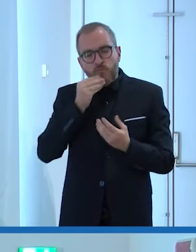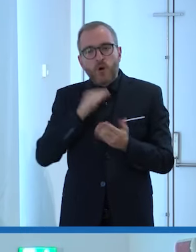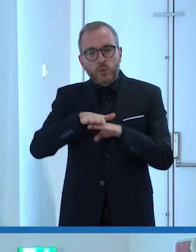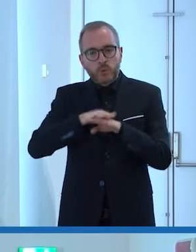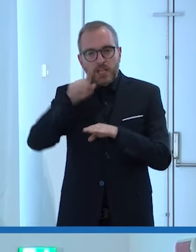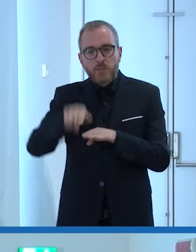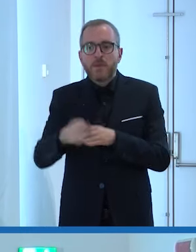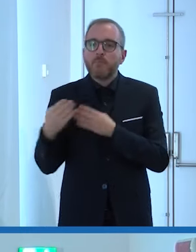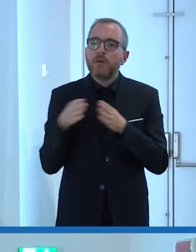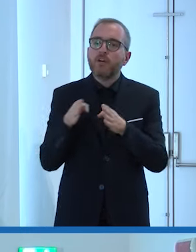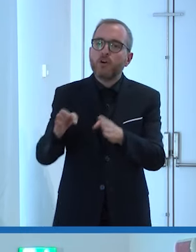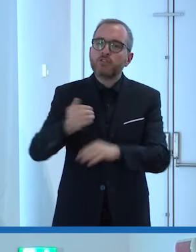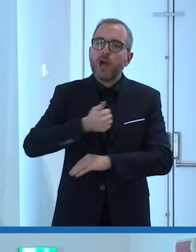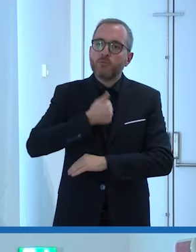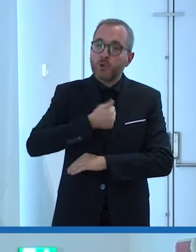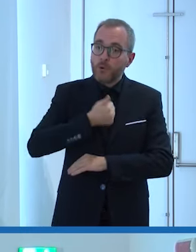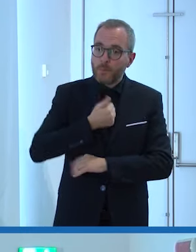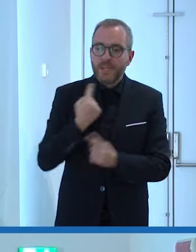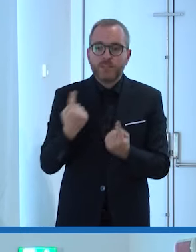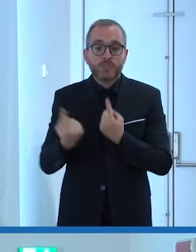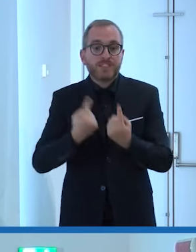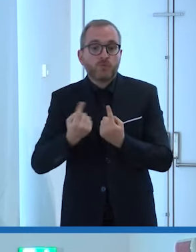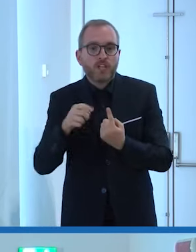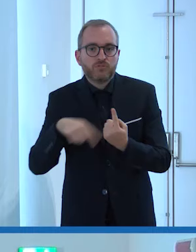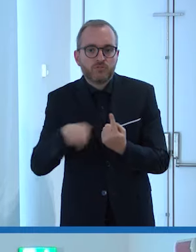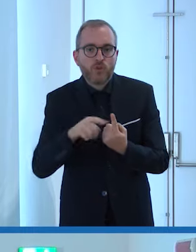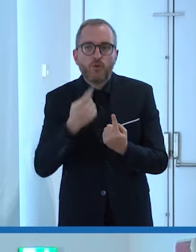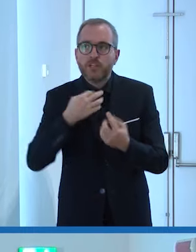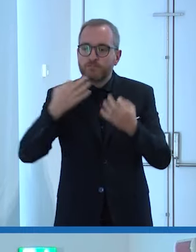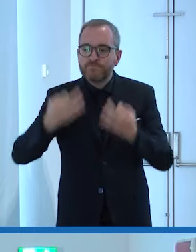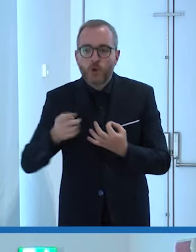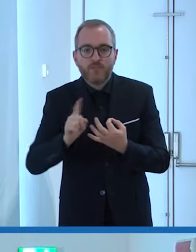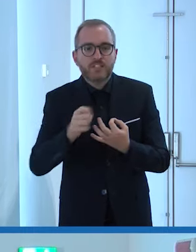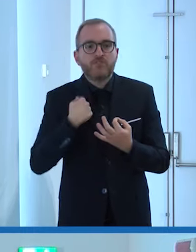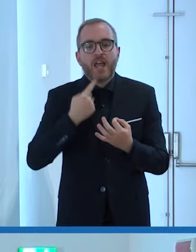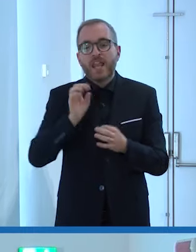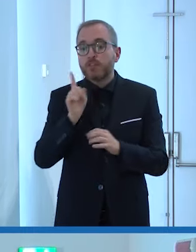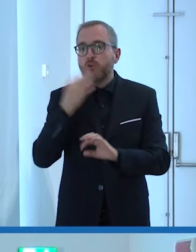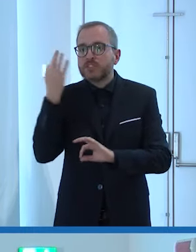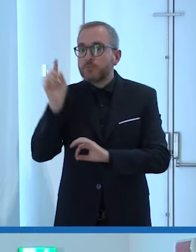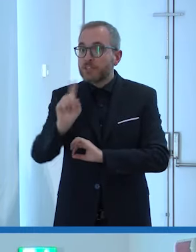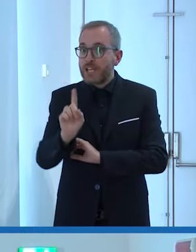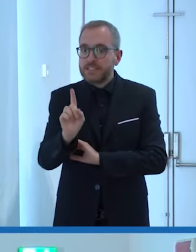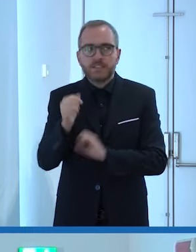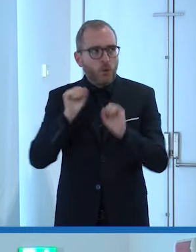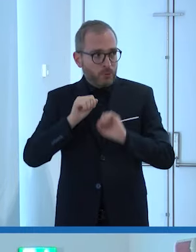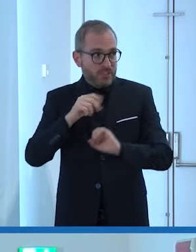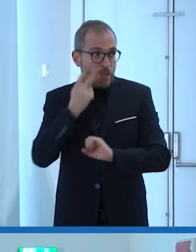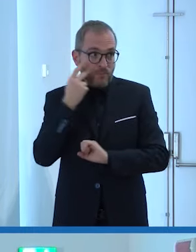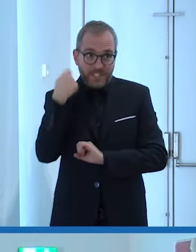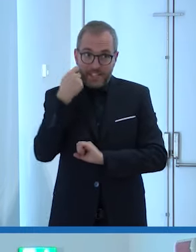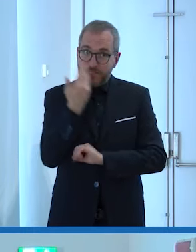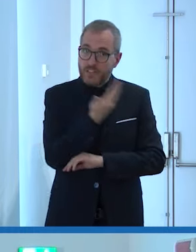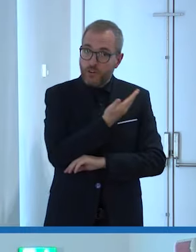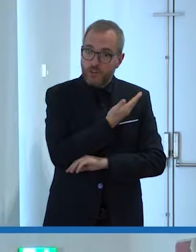all'interno di un contesto non convenzionale e aspecialistico possiamo vedere il video